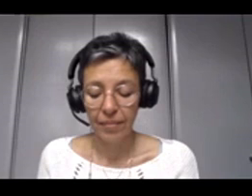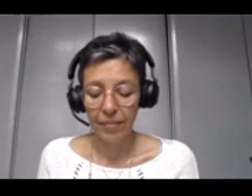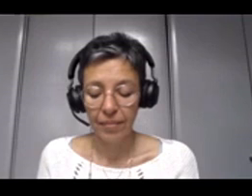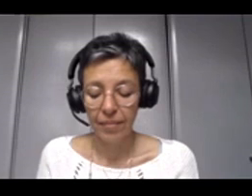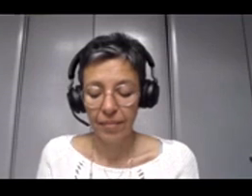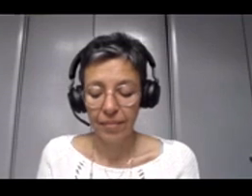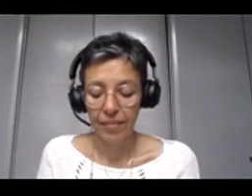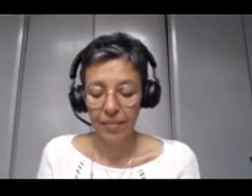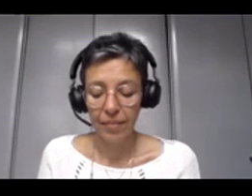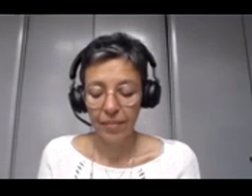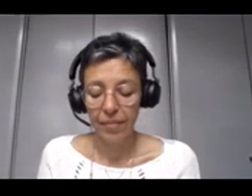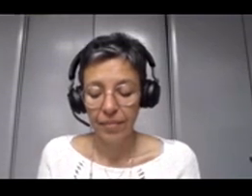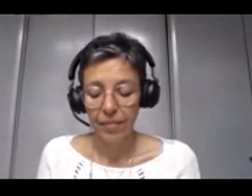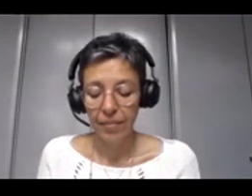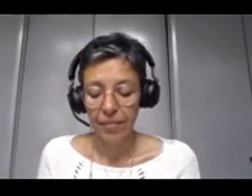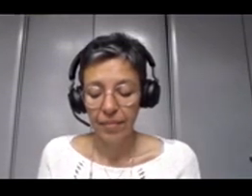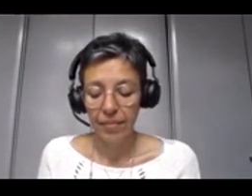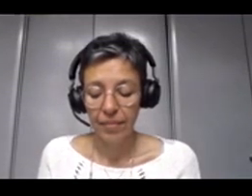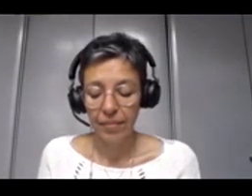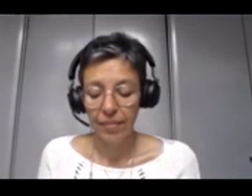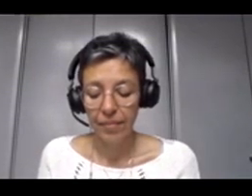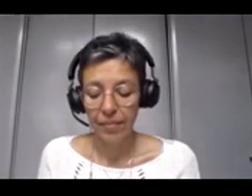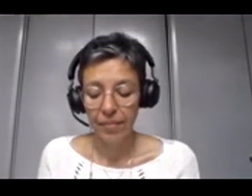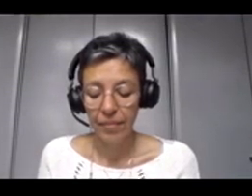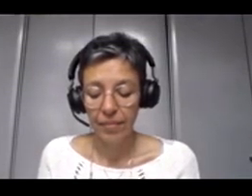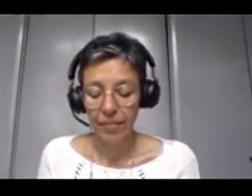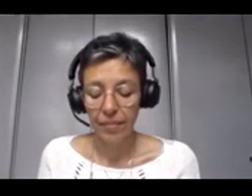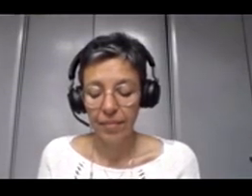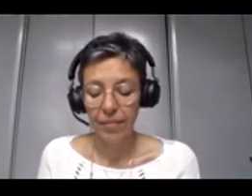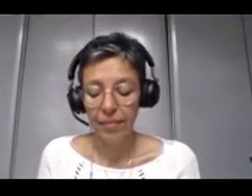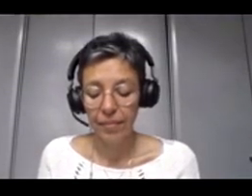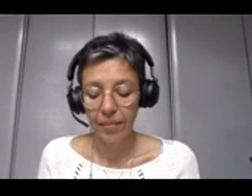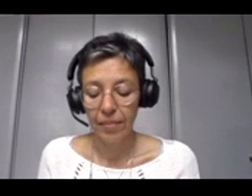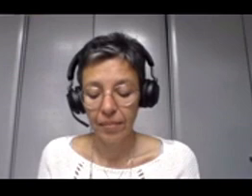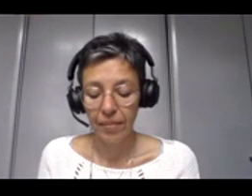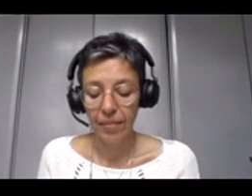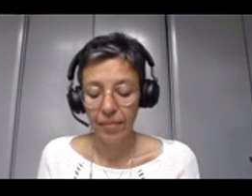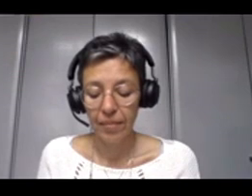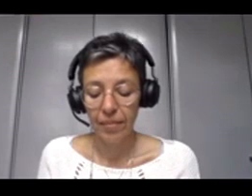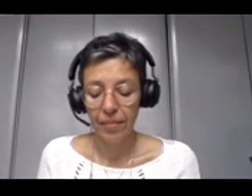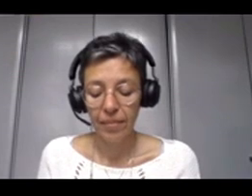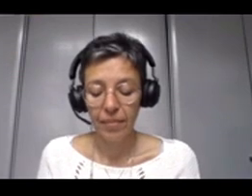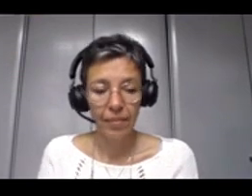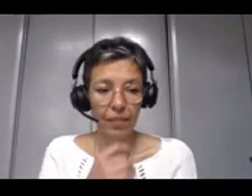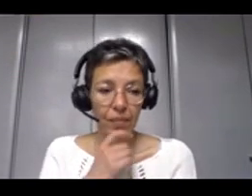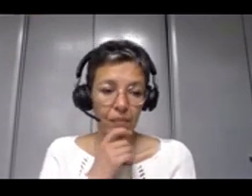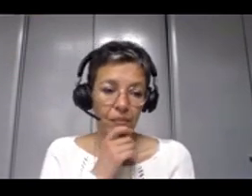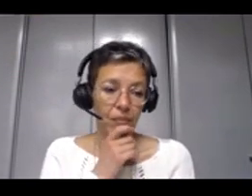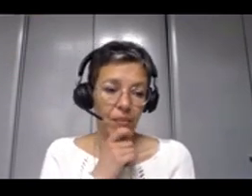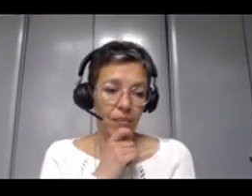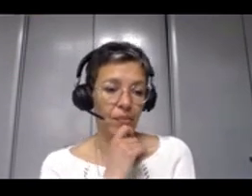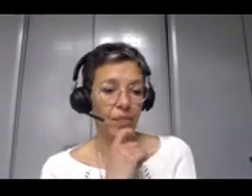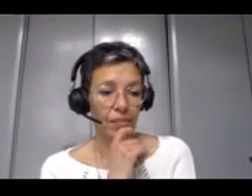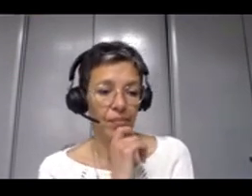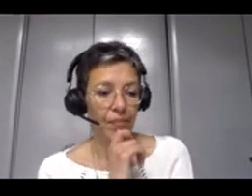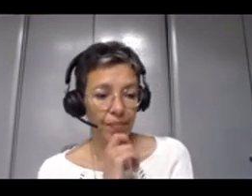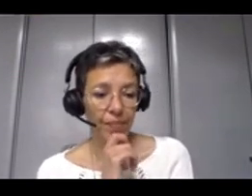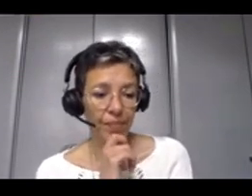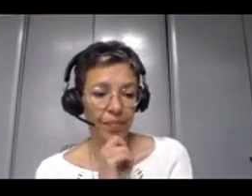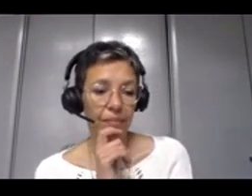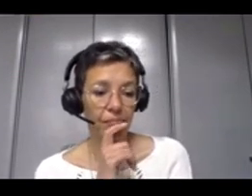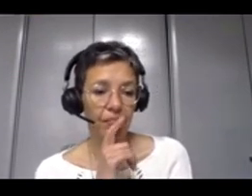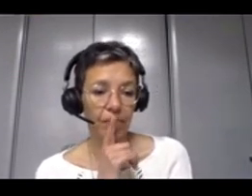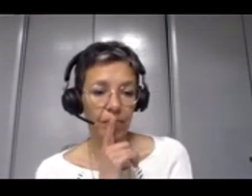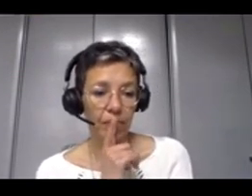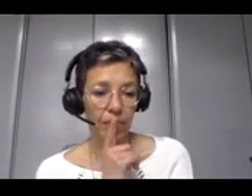La stratégie de fédération, c'est une notion sur laquelle on est extrêmement familier. C'est la façon dont on va distribuer le travail, dont on découpe le travail en fonction